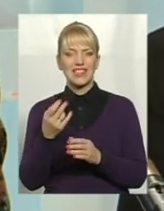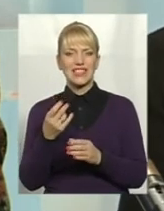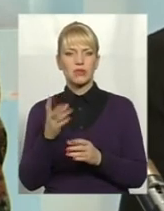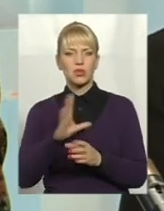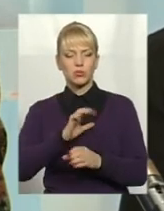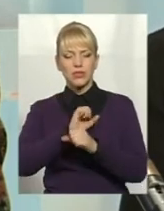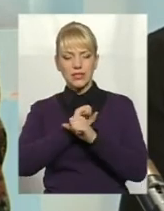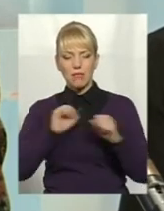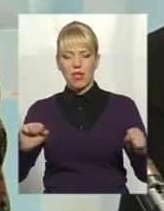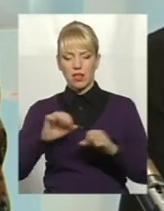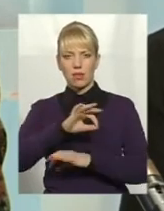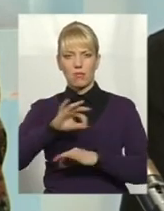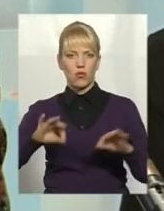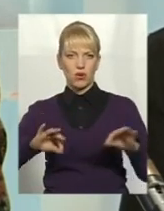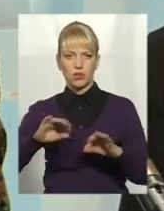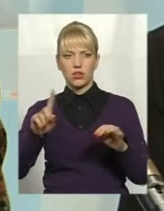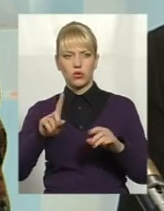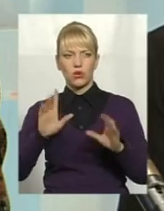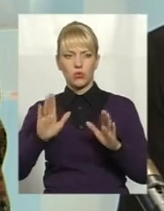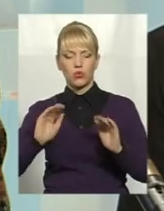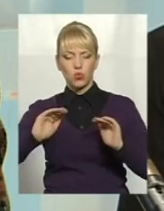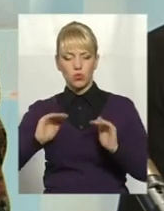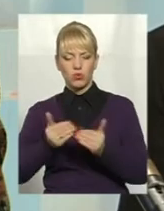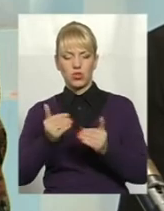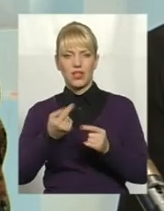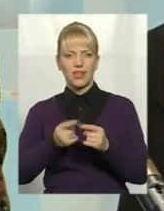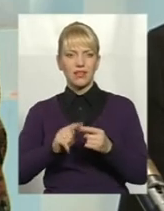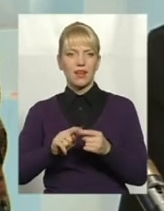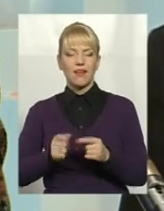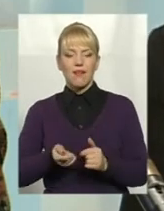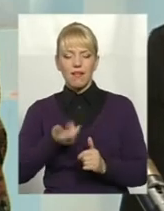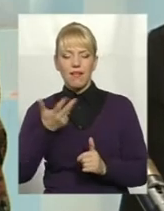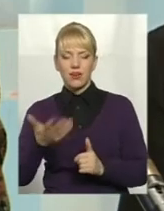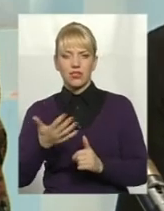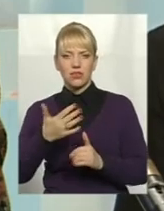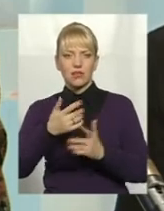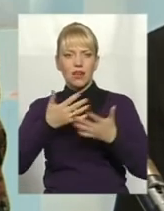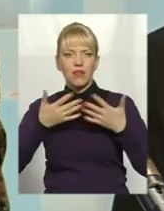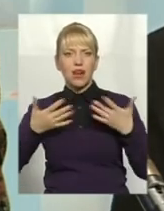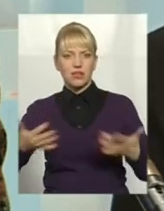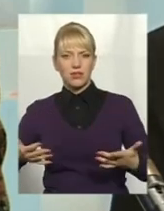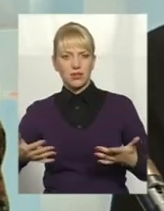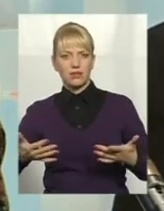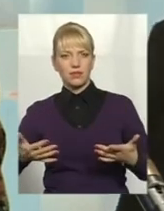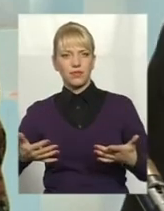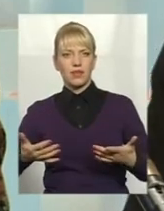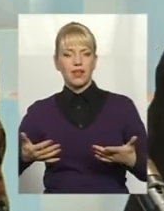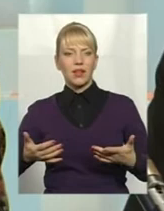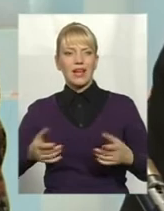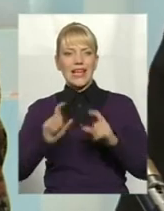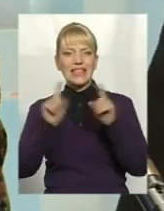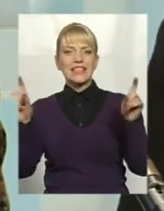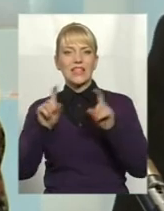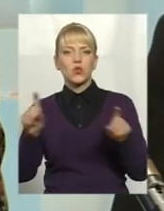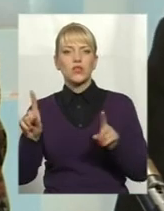такі, які будуть уміншувати це кількість різних інституцій,